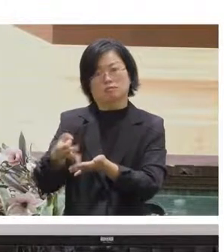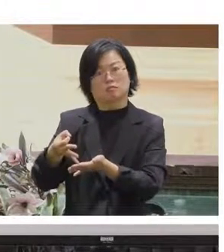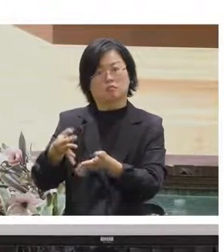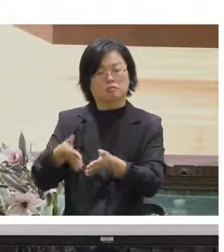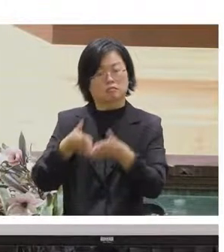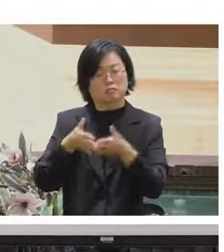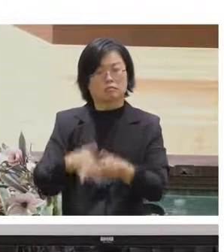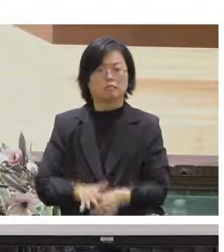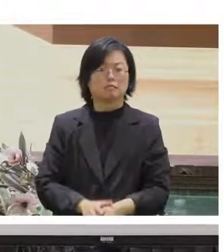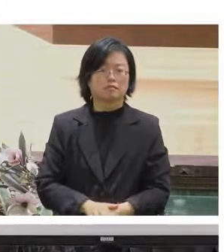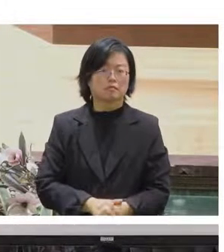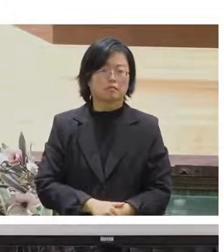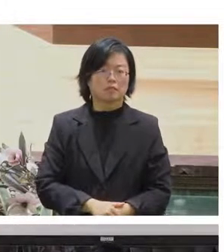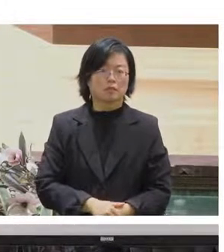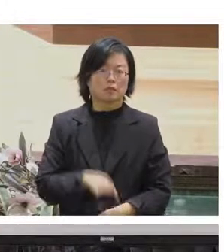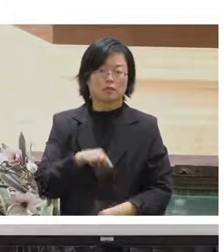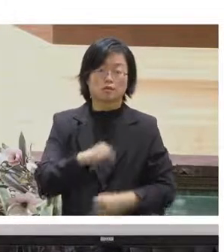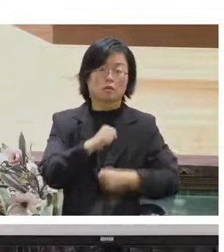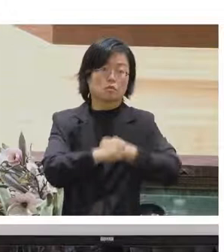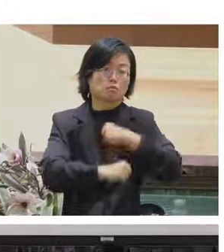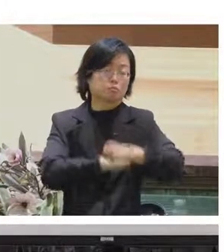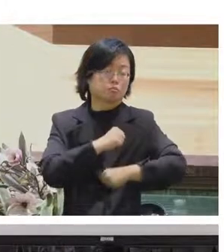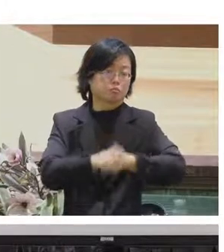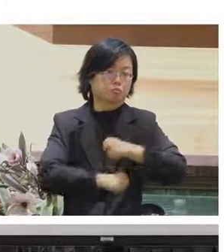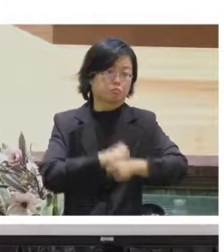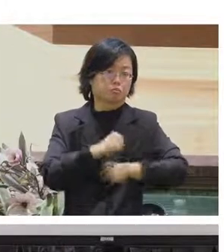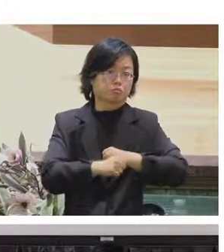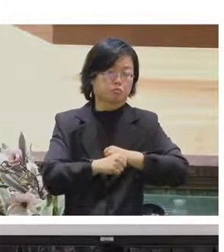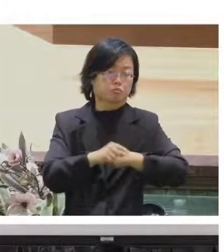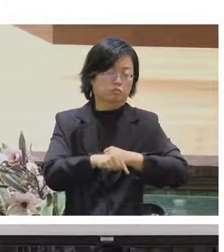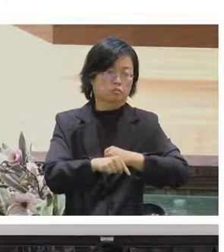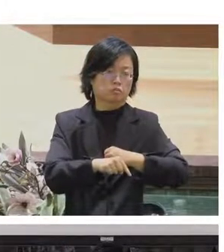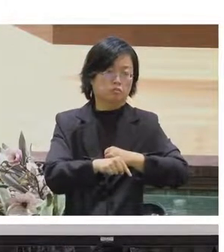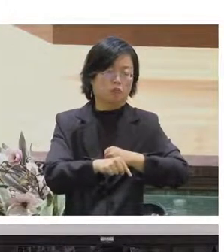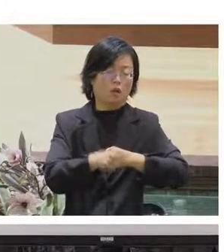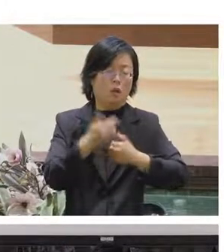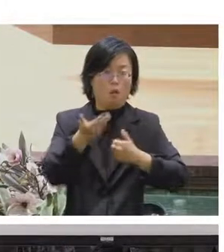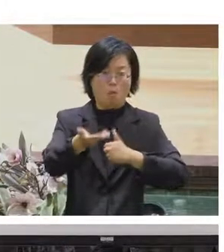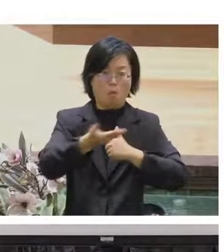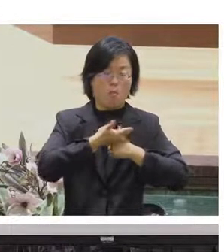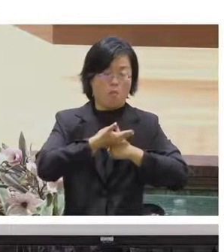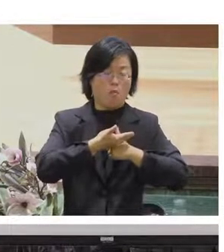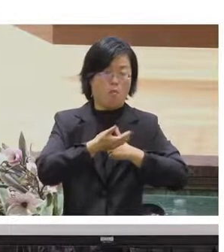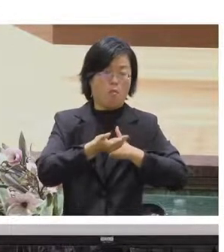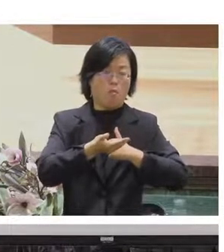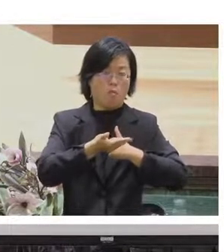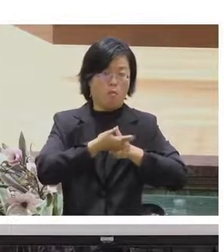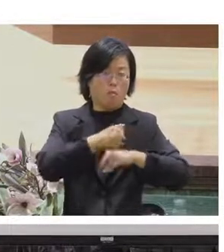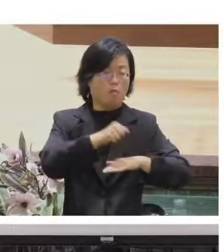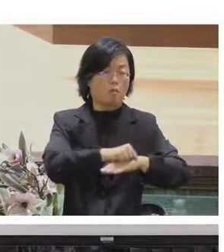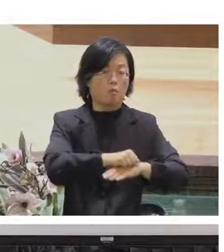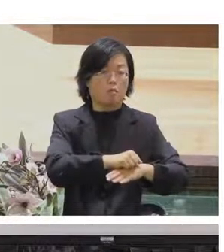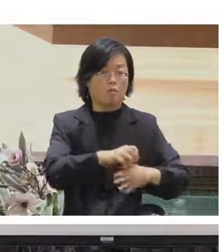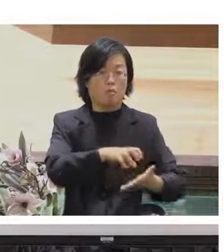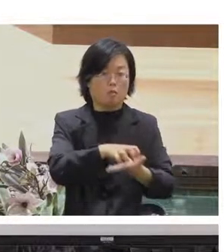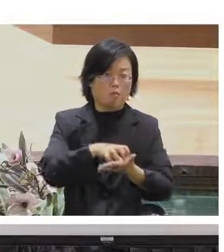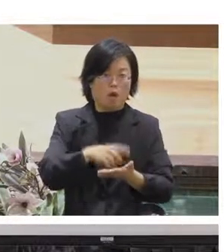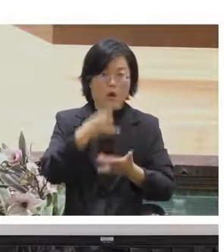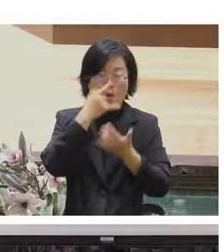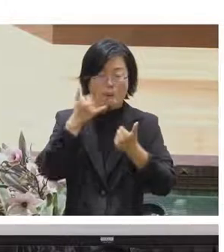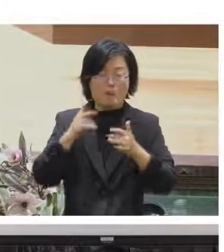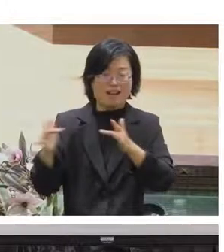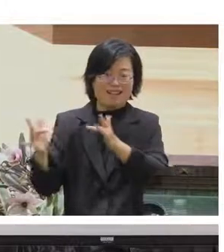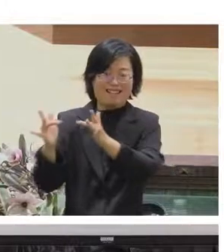然後因為這個活動是其中一個網伴的話我們會很確保說那個連線不能斷掉